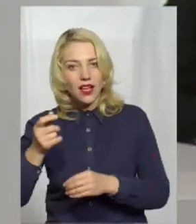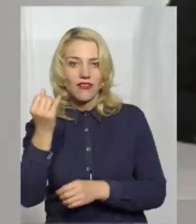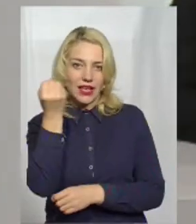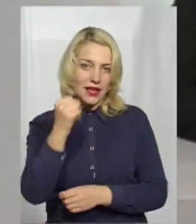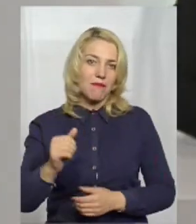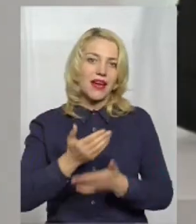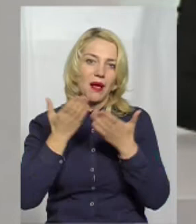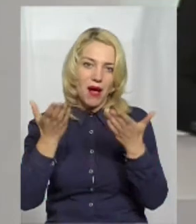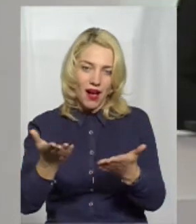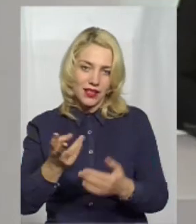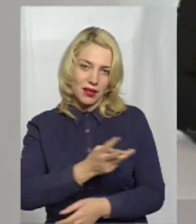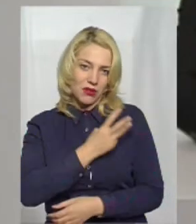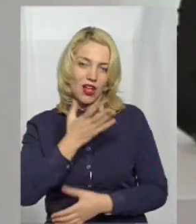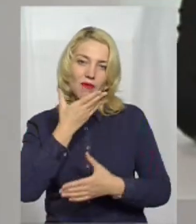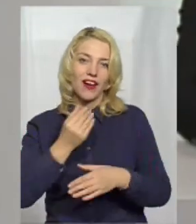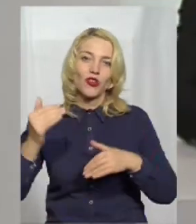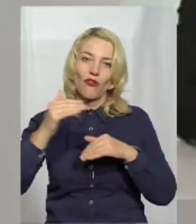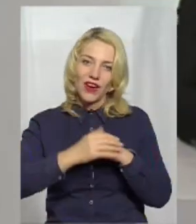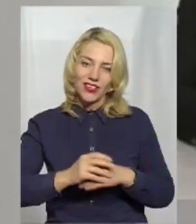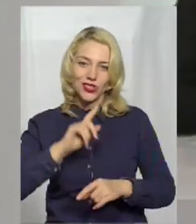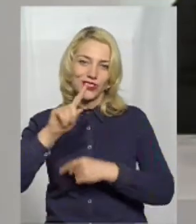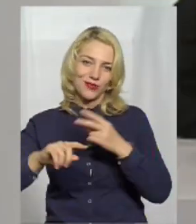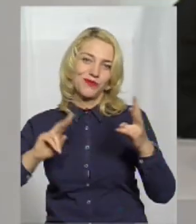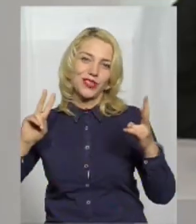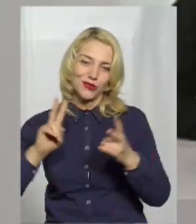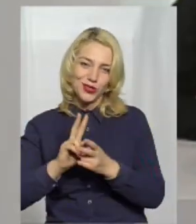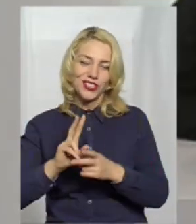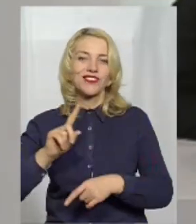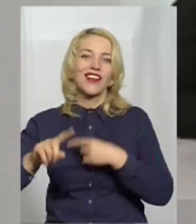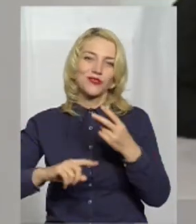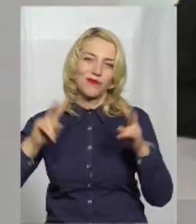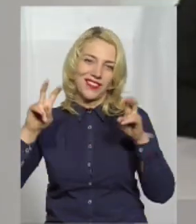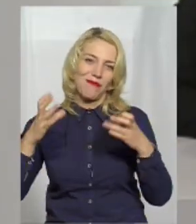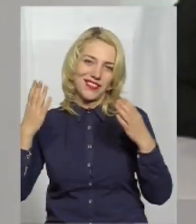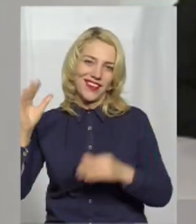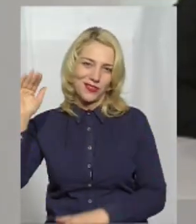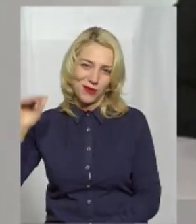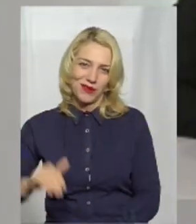перемагайте. Бажаю всім гарного вечора та до зустрічі у наступній темі дня.